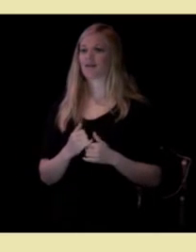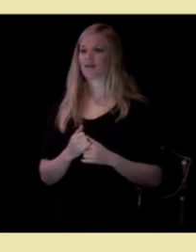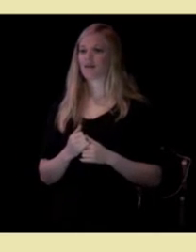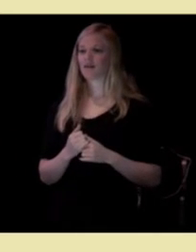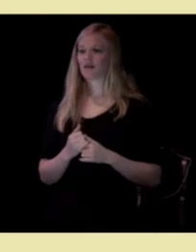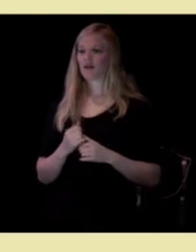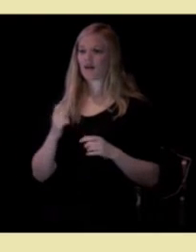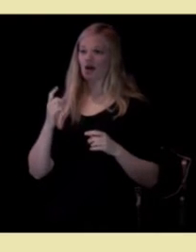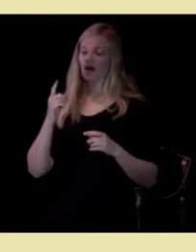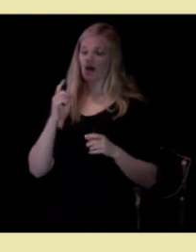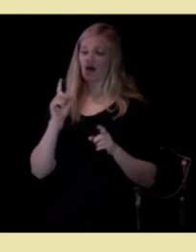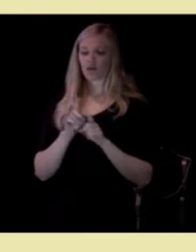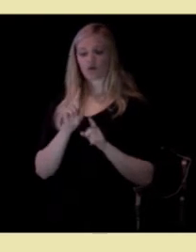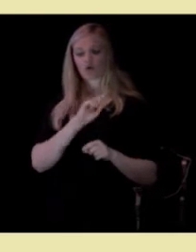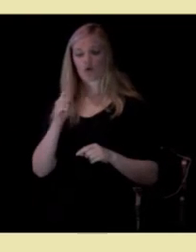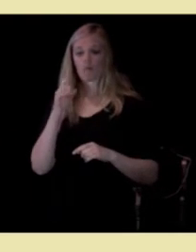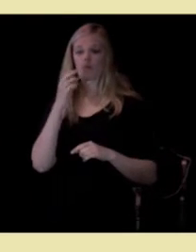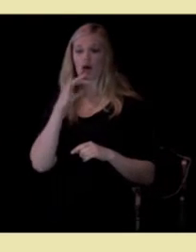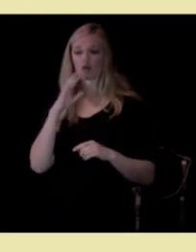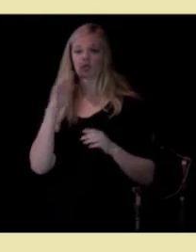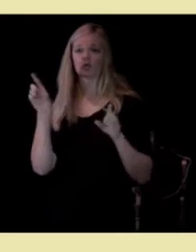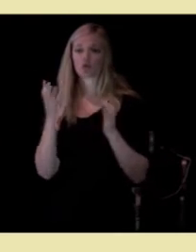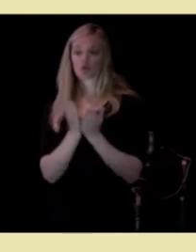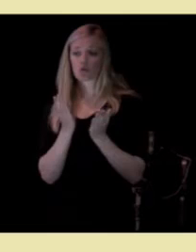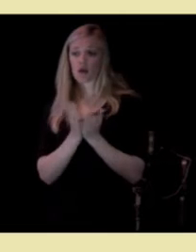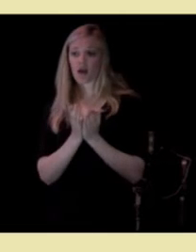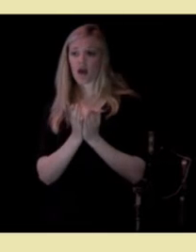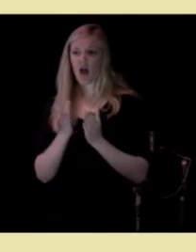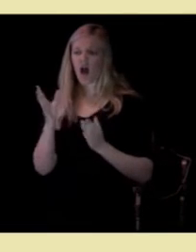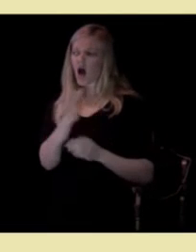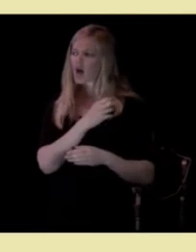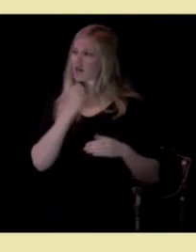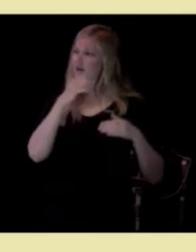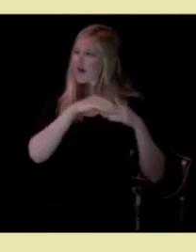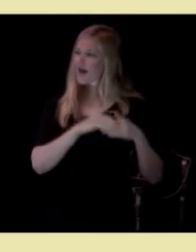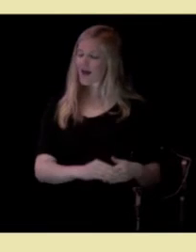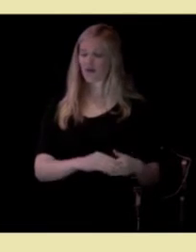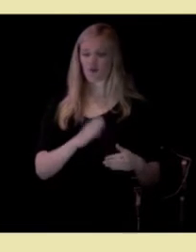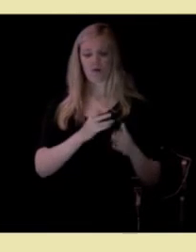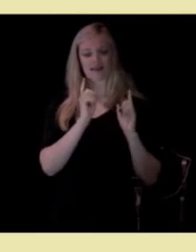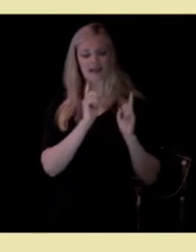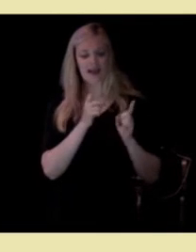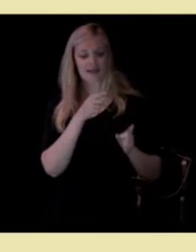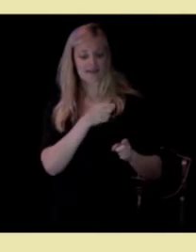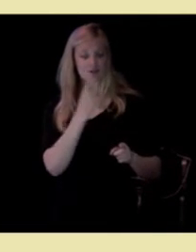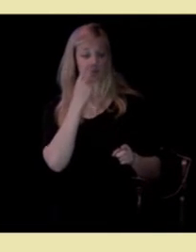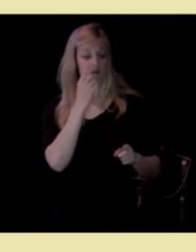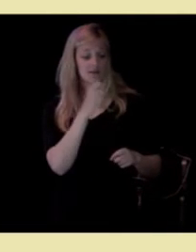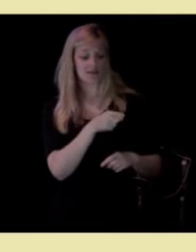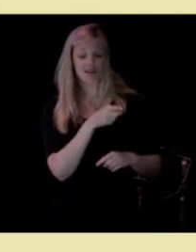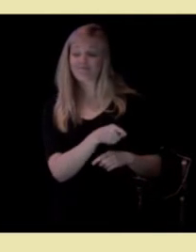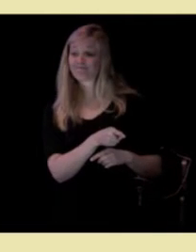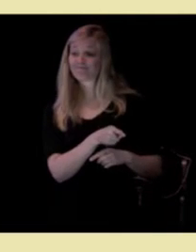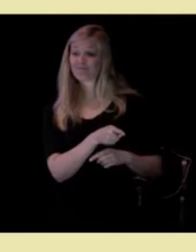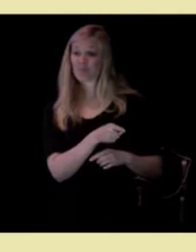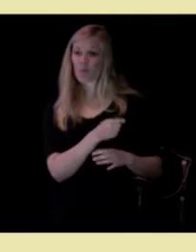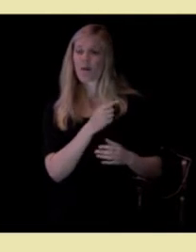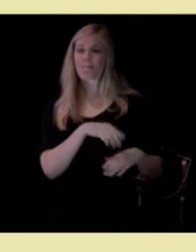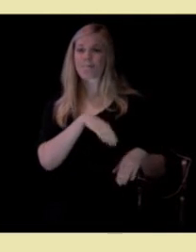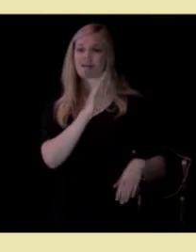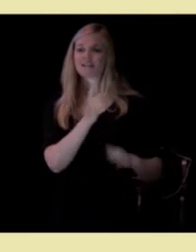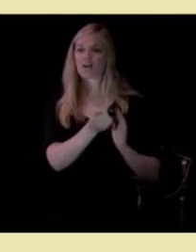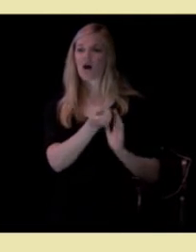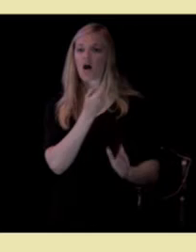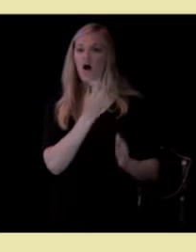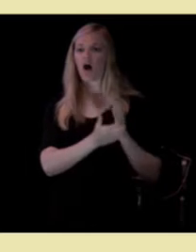at når vi snakker om skolen vår så er alle enige om at det er lærerens kompetanse som er mest avgjørende